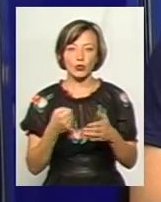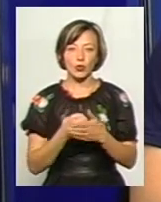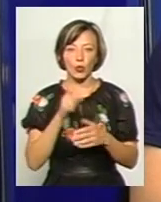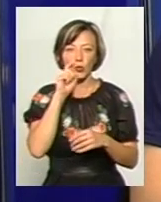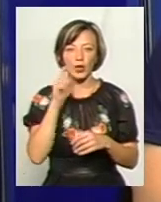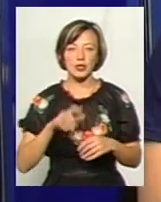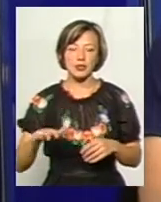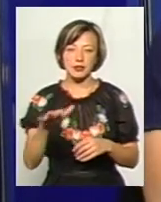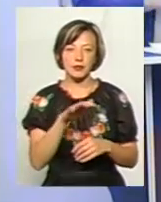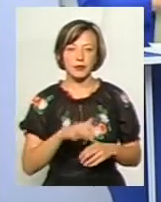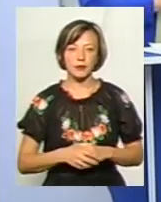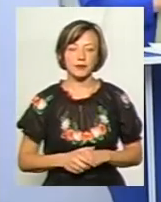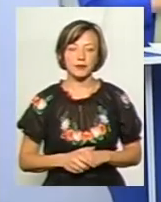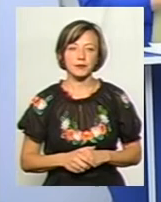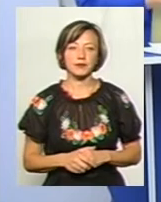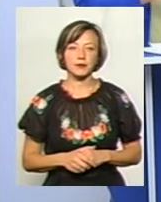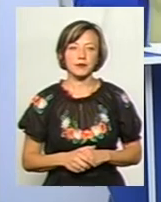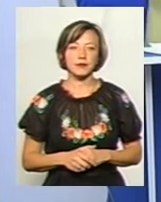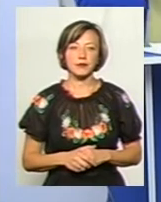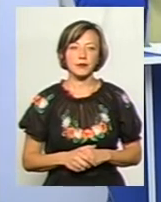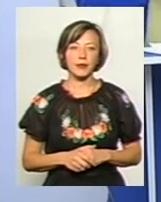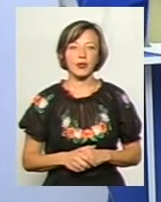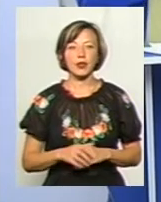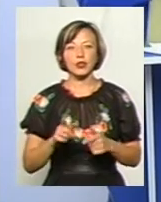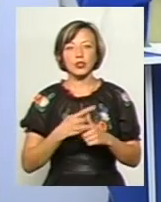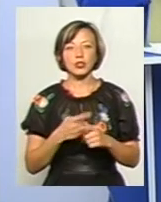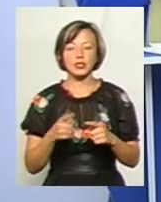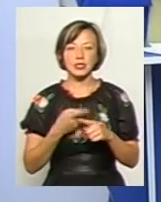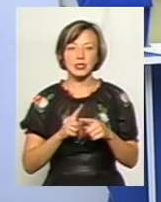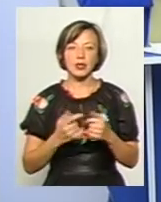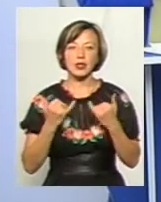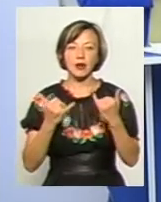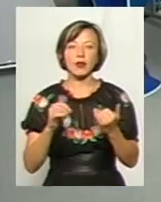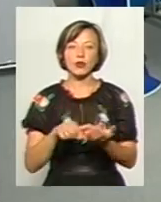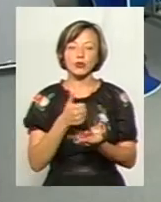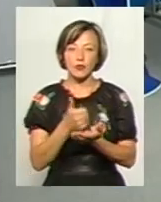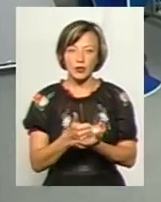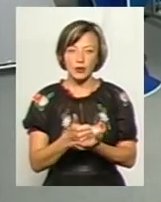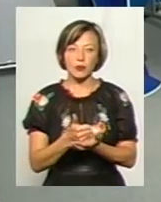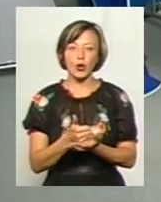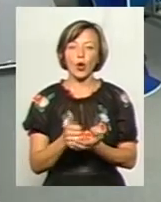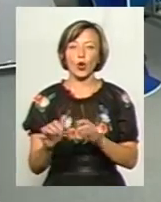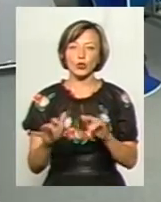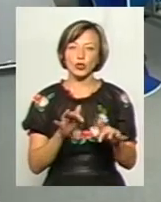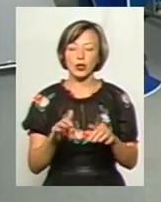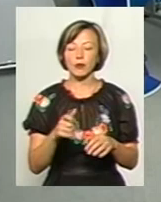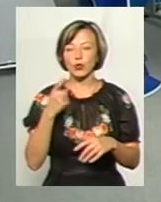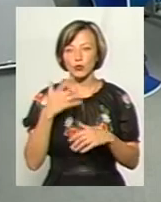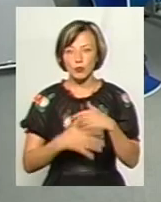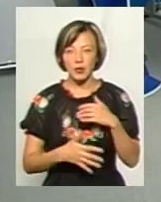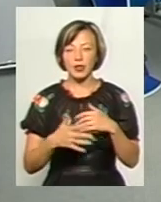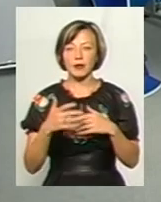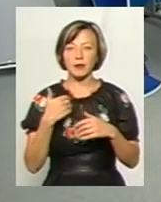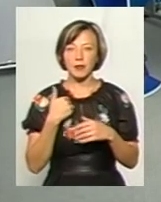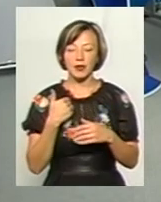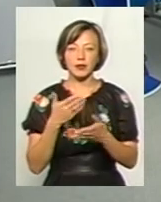українства, до національної ідеї? Чи це для вас є основним рушієм? Тобто, що ми розуміли, що ми, йдучи за